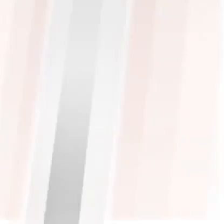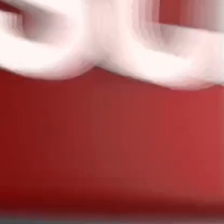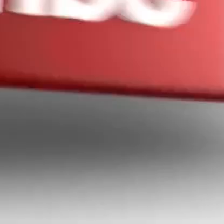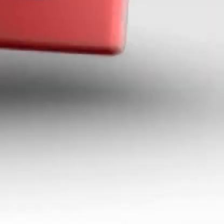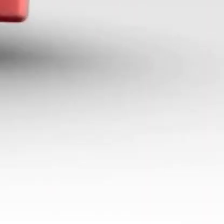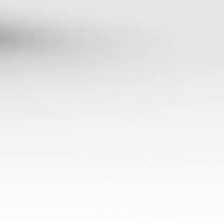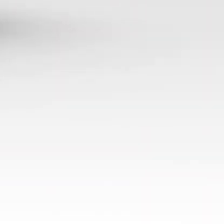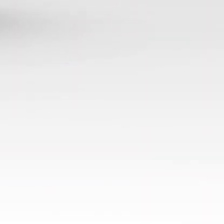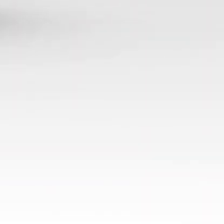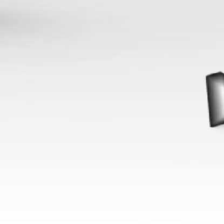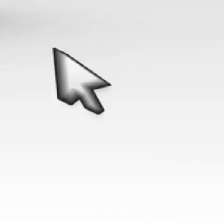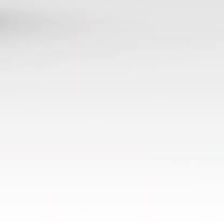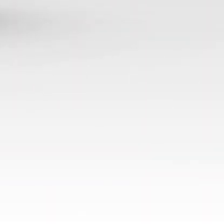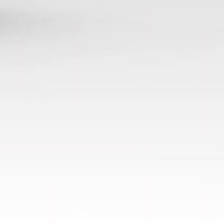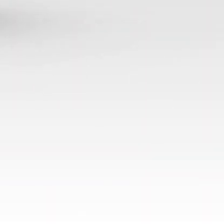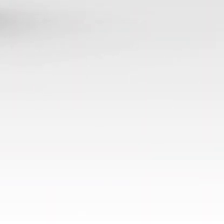Muzika